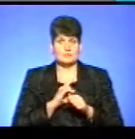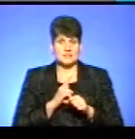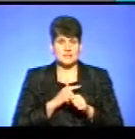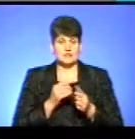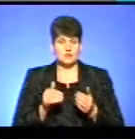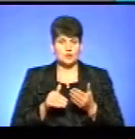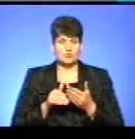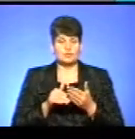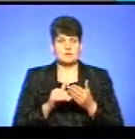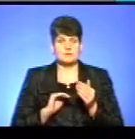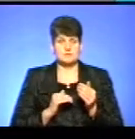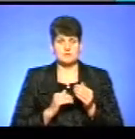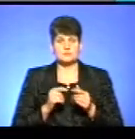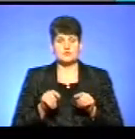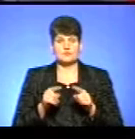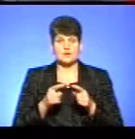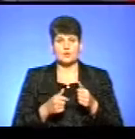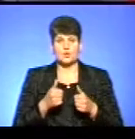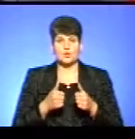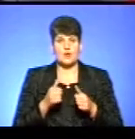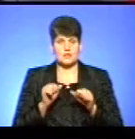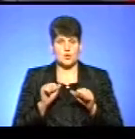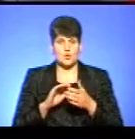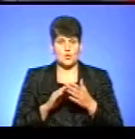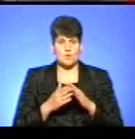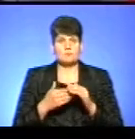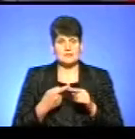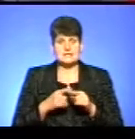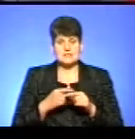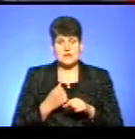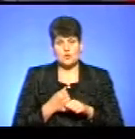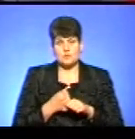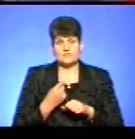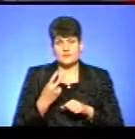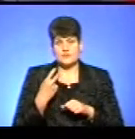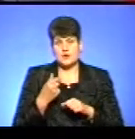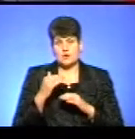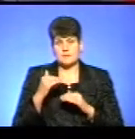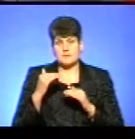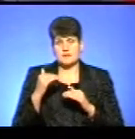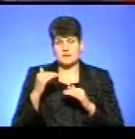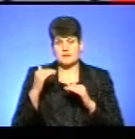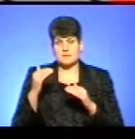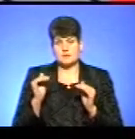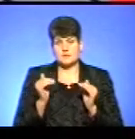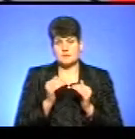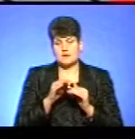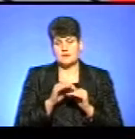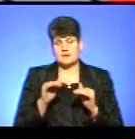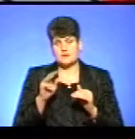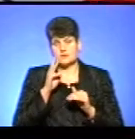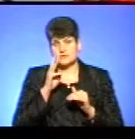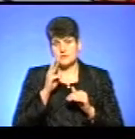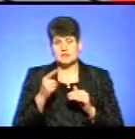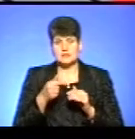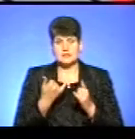підприємців, потім створити такі конкурентні умови. Ну, ми це робимо, ми вже два роки поспіль піднімали мінімальний рівень заробітної плати